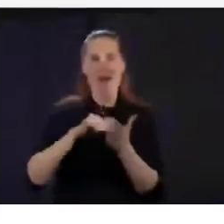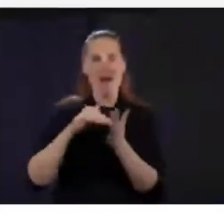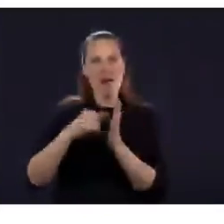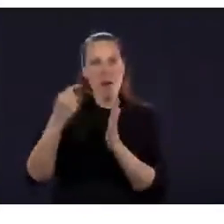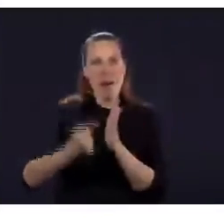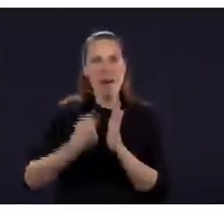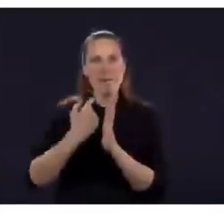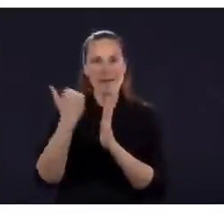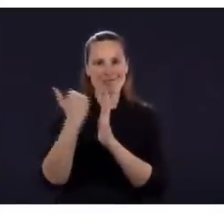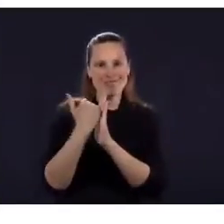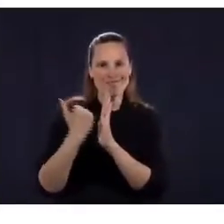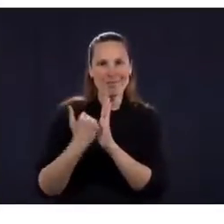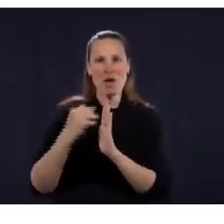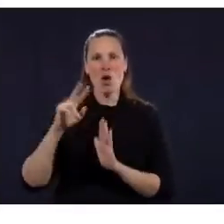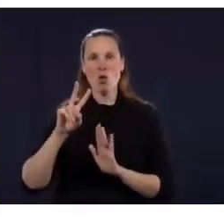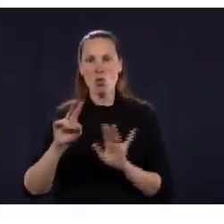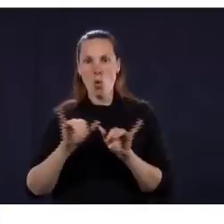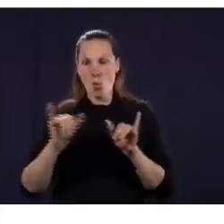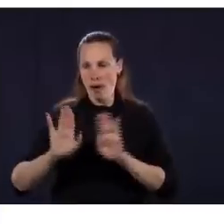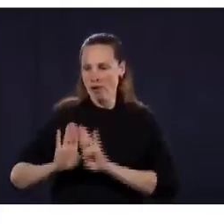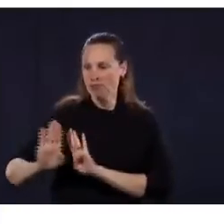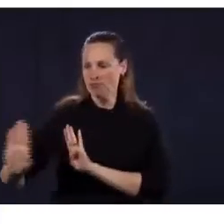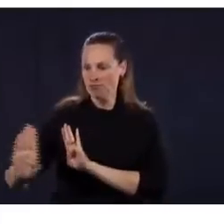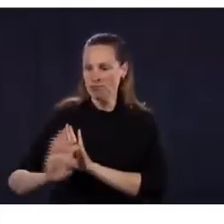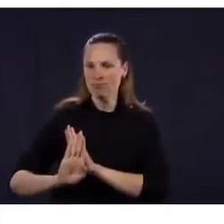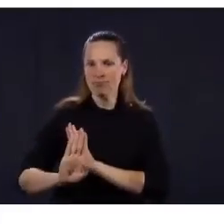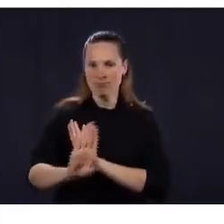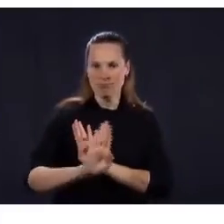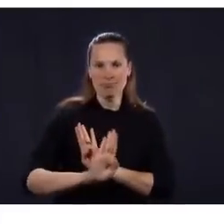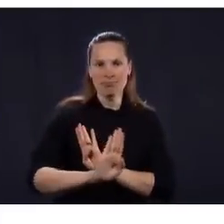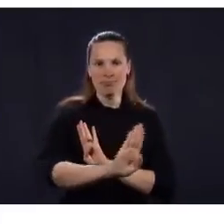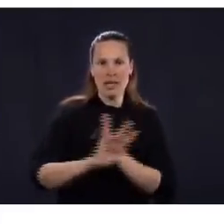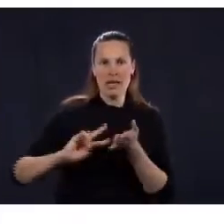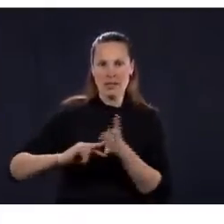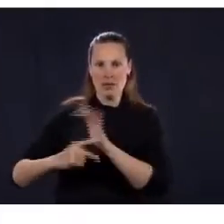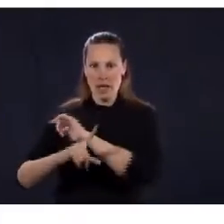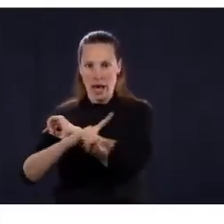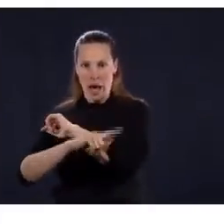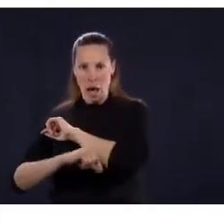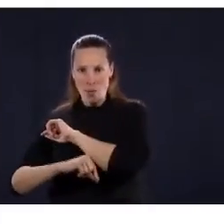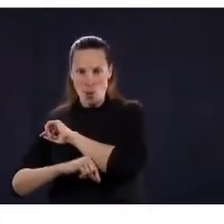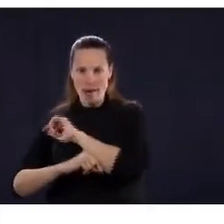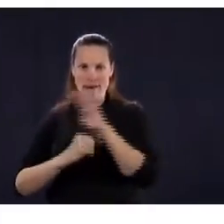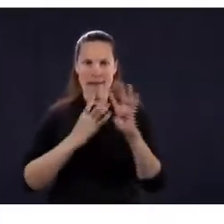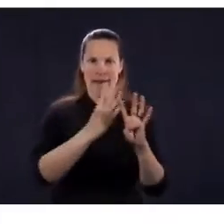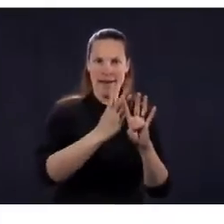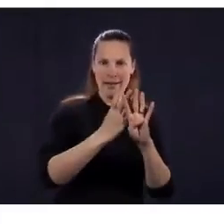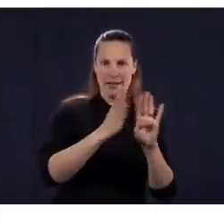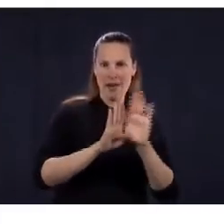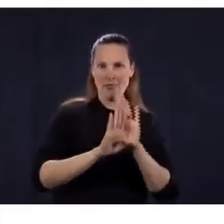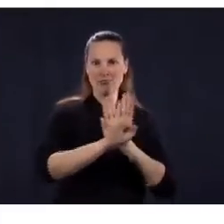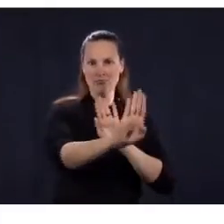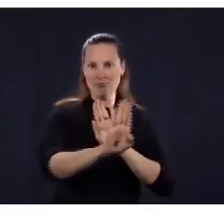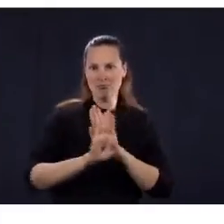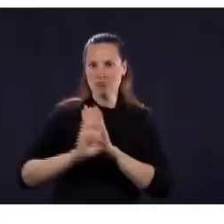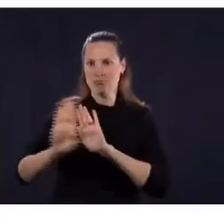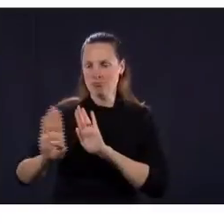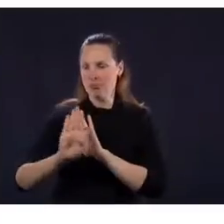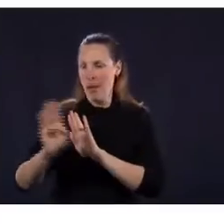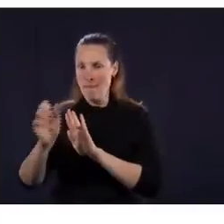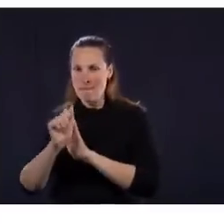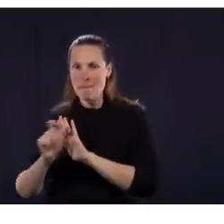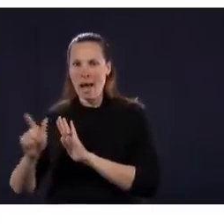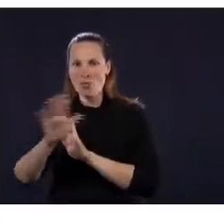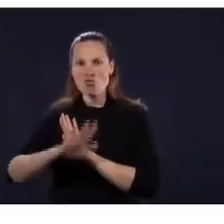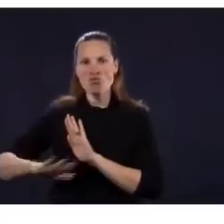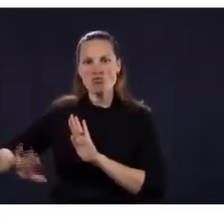à l'extérieur du Grand Montréal, lundi prochain, le 11, on devrait être capable d'ouvrir les écoles et les